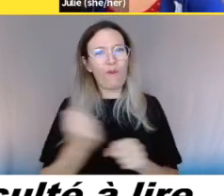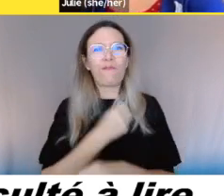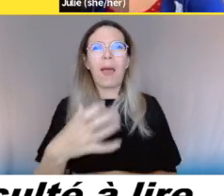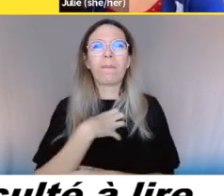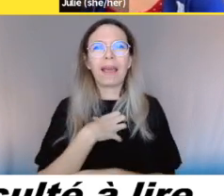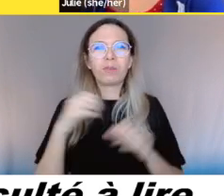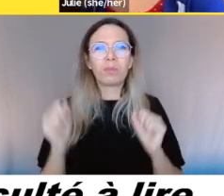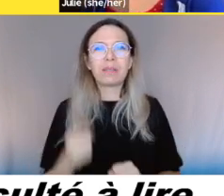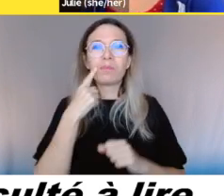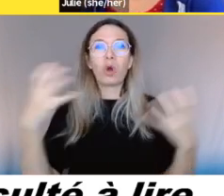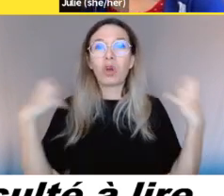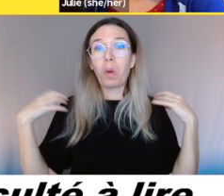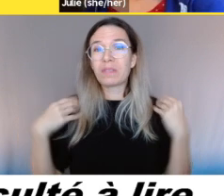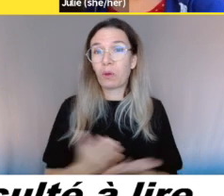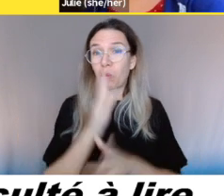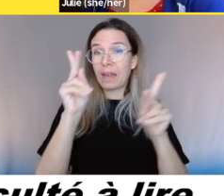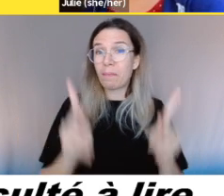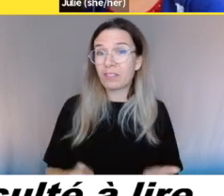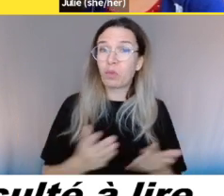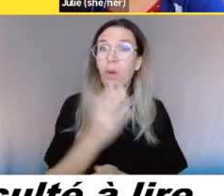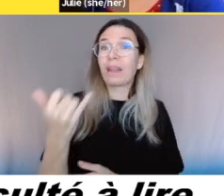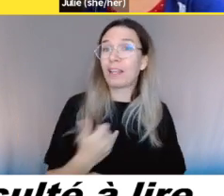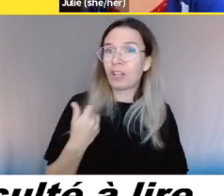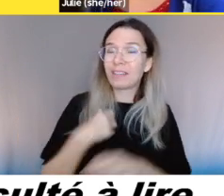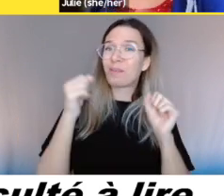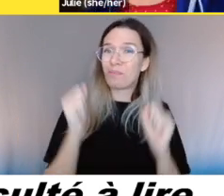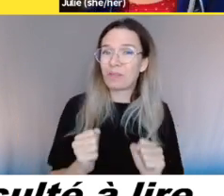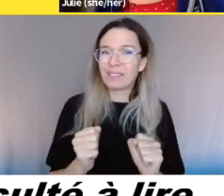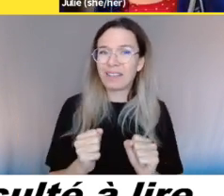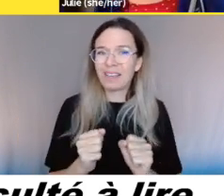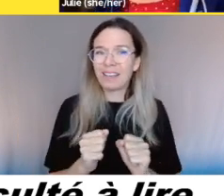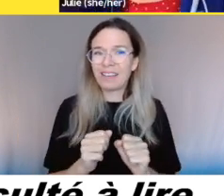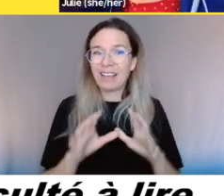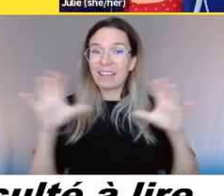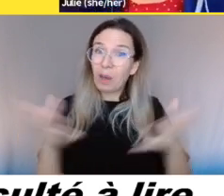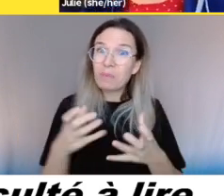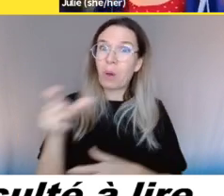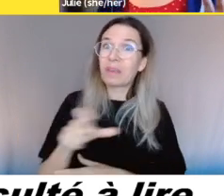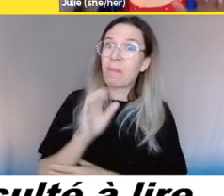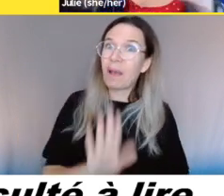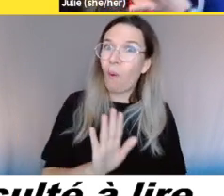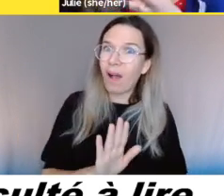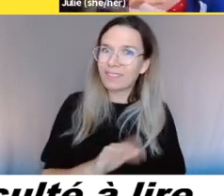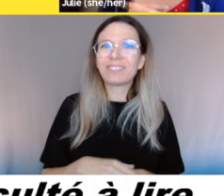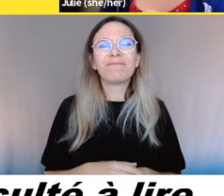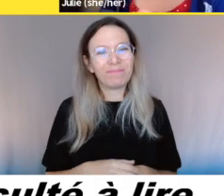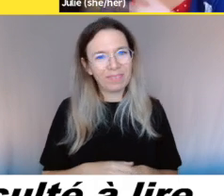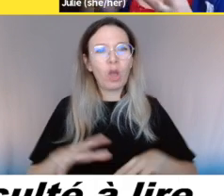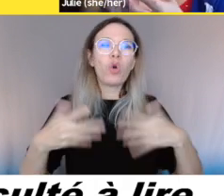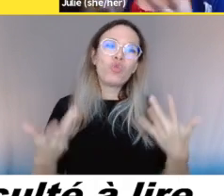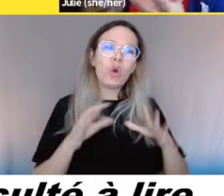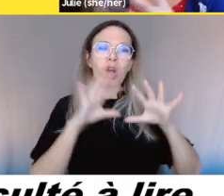risque d'être une contrainte excessive parce qu'on pense pas juste les gros Walmart, gros Costco, mais aussi on parle